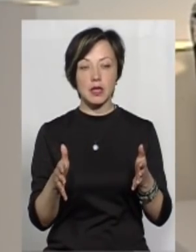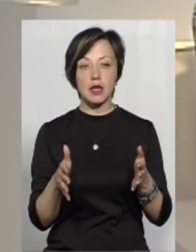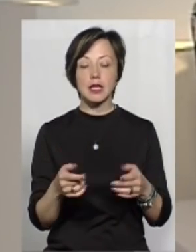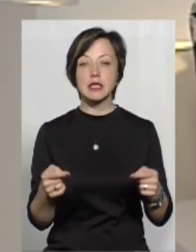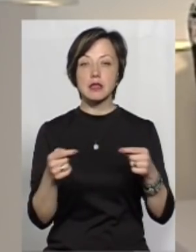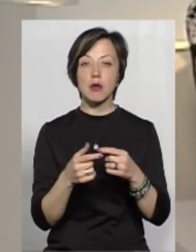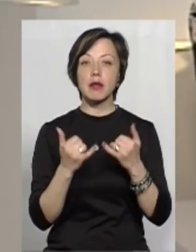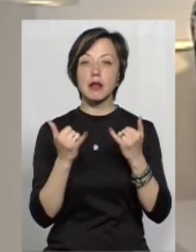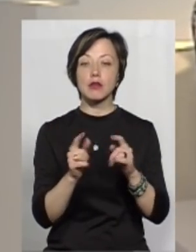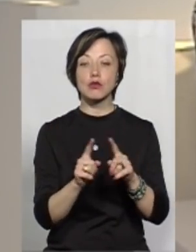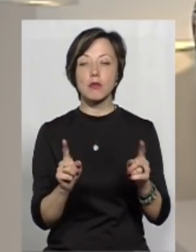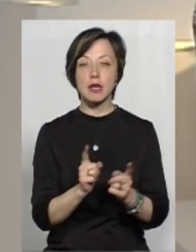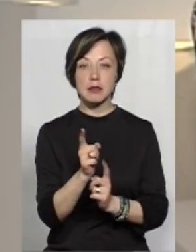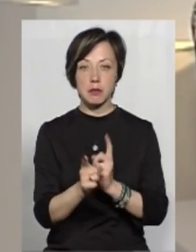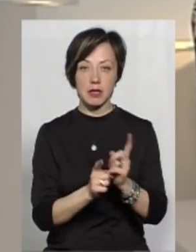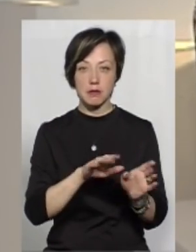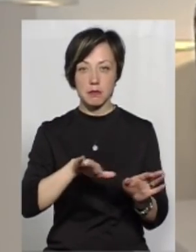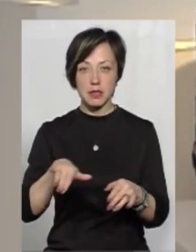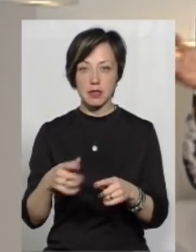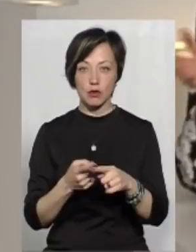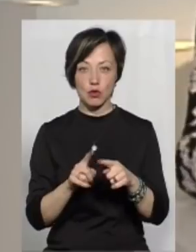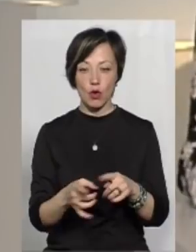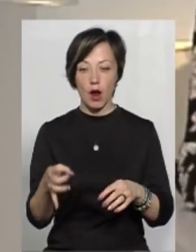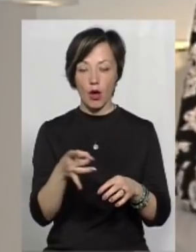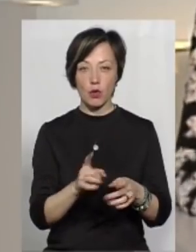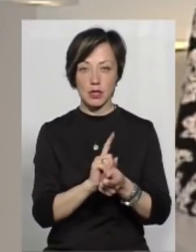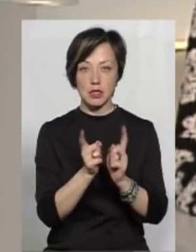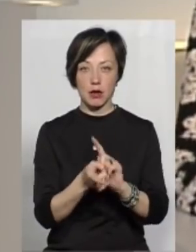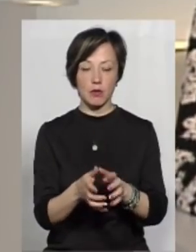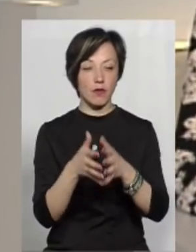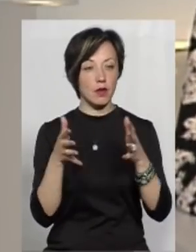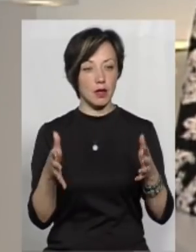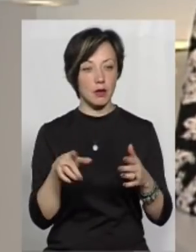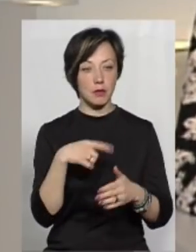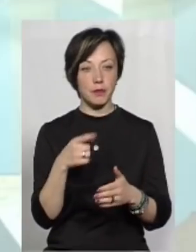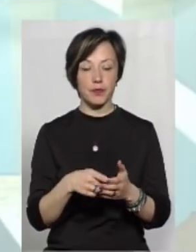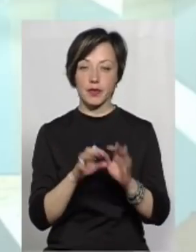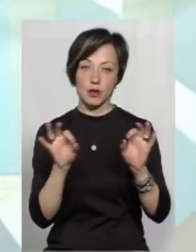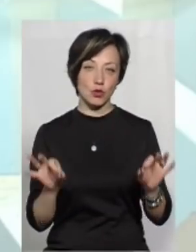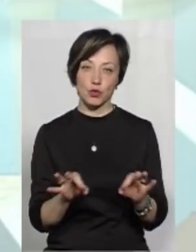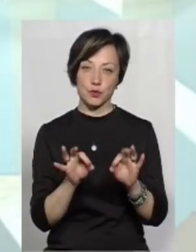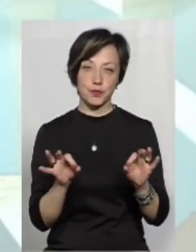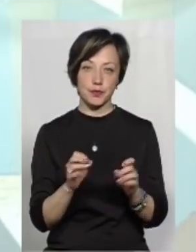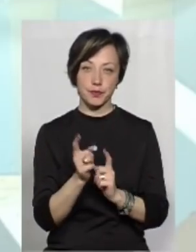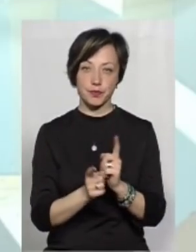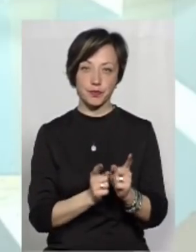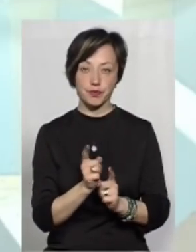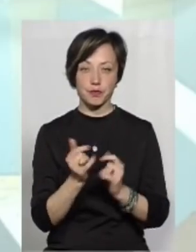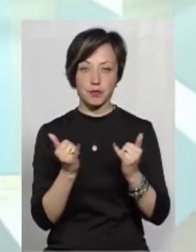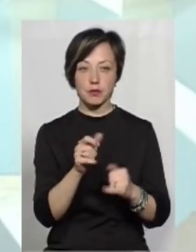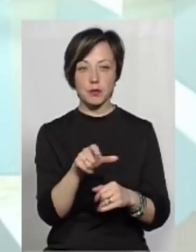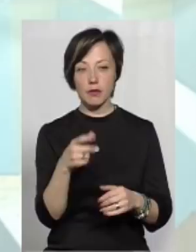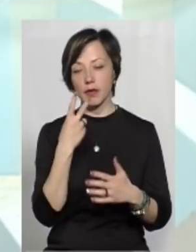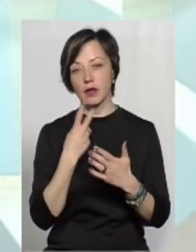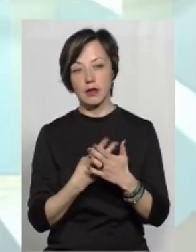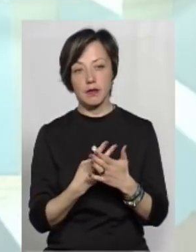саме для них, що має змінитися після того, як райони стануть такими великими? Нічого. Тому що, ну,